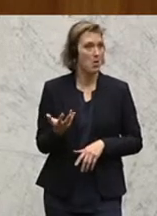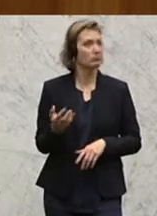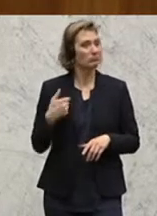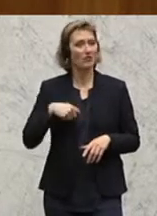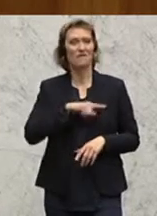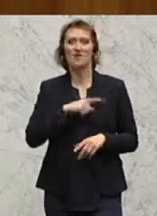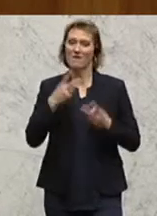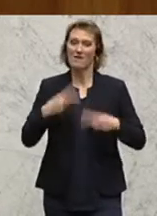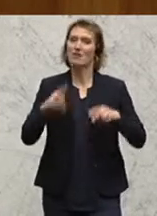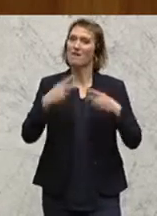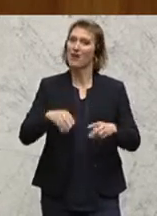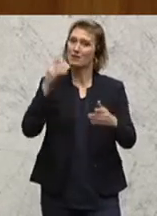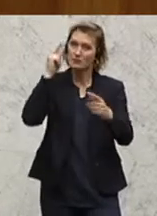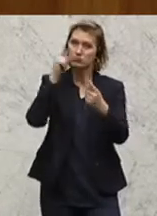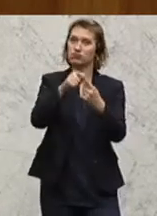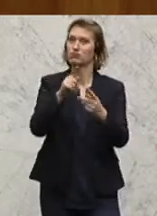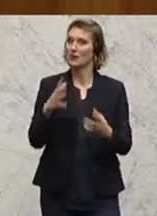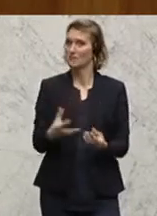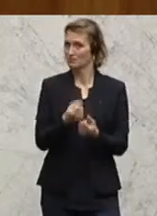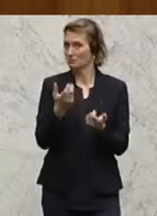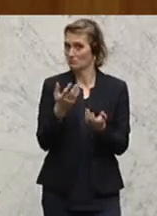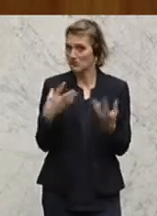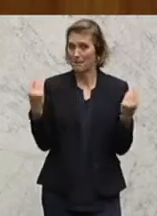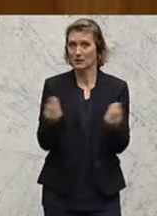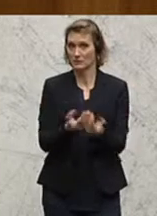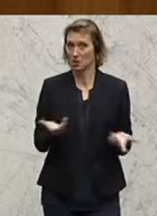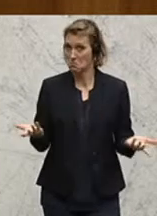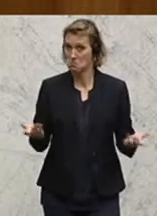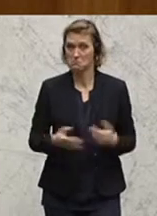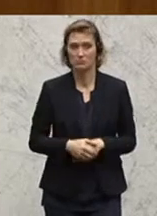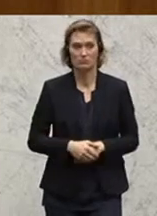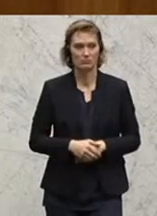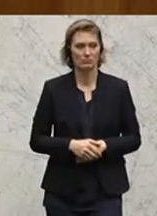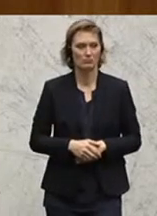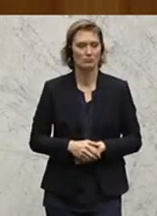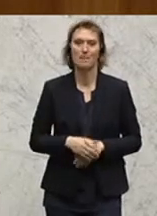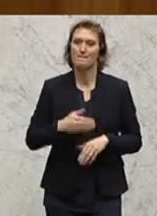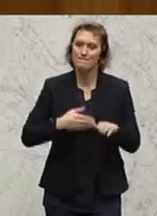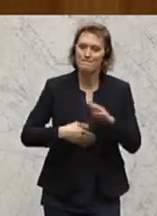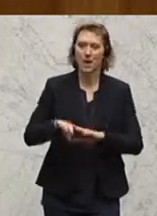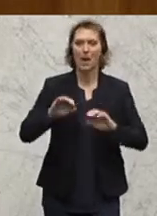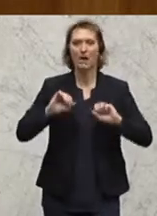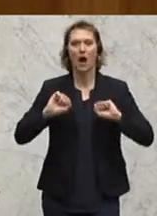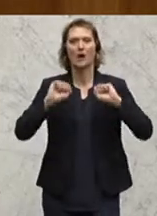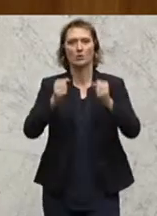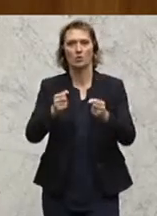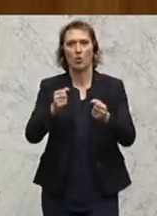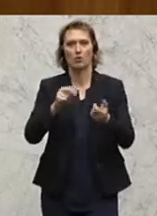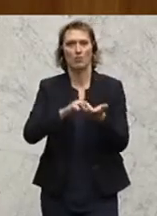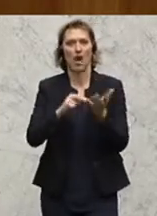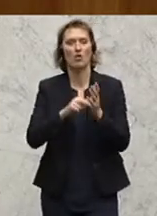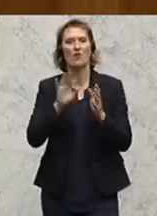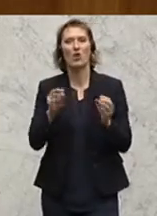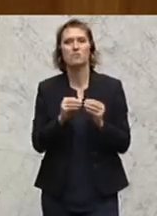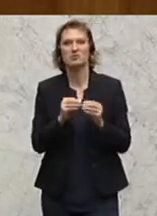wir vorantragen müssten und wo wir ganz gemeinsam ziehen könnten und sollten mit einem offensiven Bioaktionsplan. Auch nicht